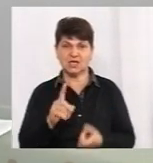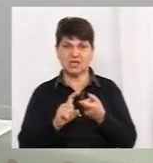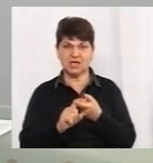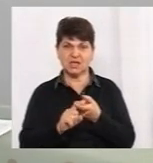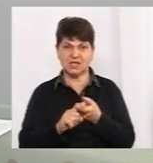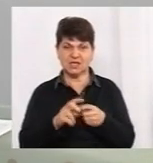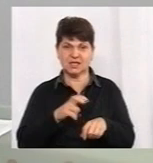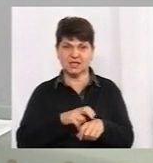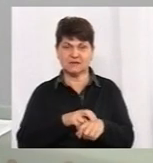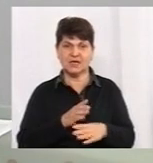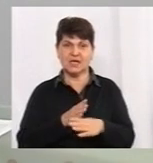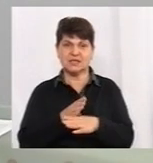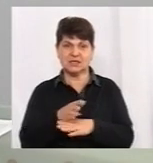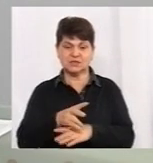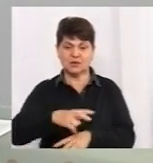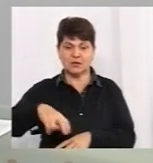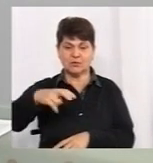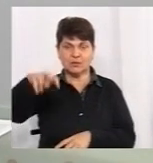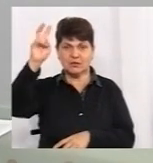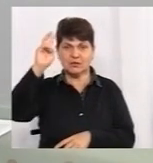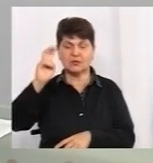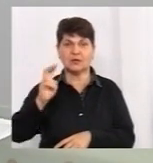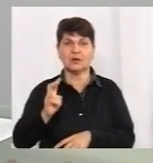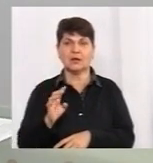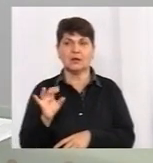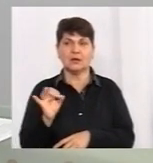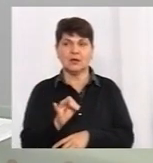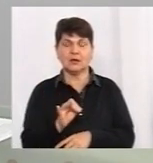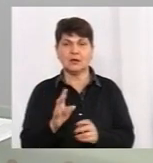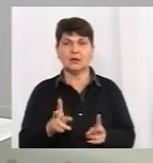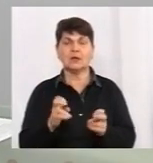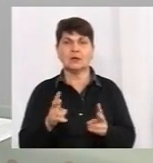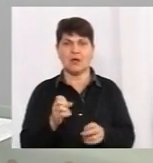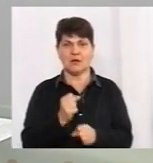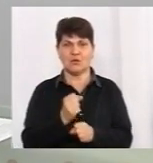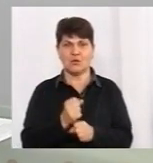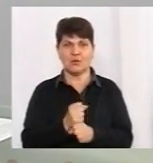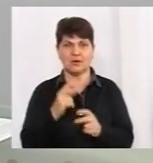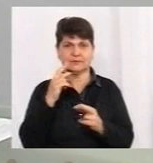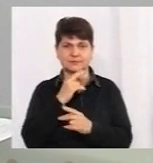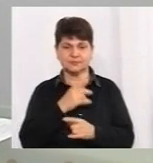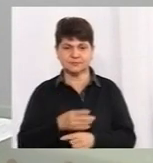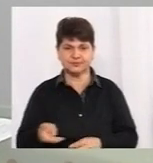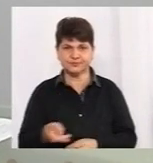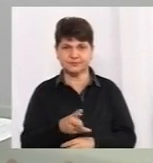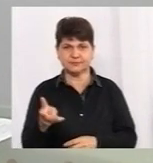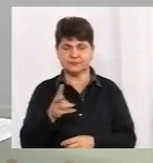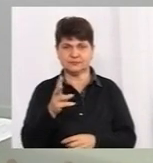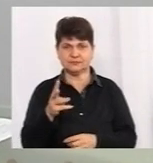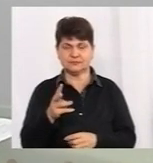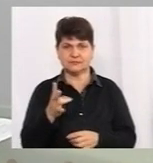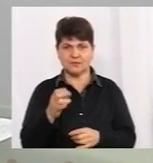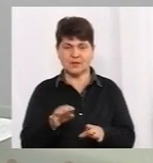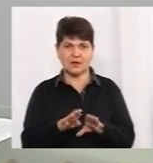Зайшли у них під'їзд. Буквально вели на дві, як то ми робили дезинфекцію під'їздів, ну на